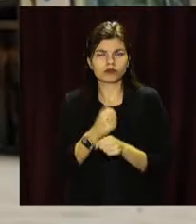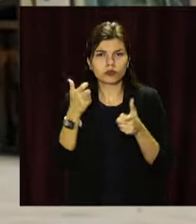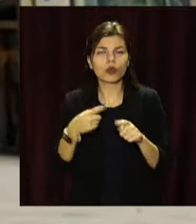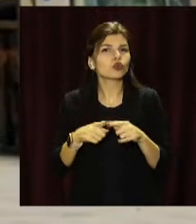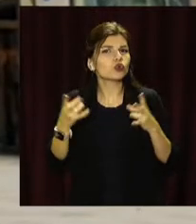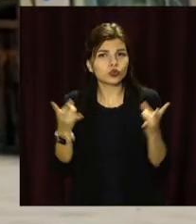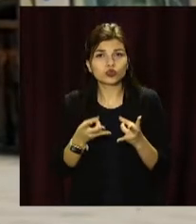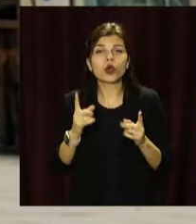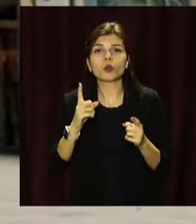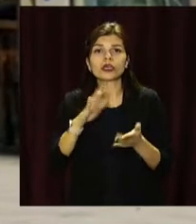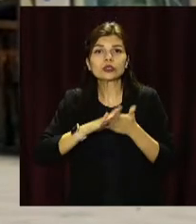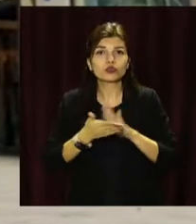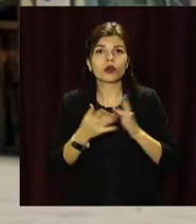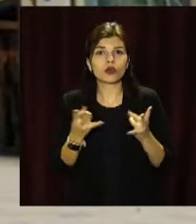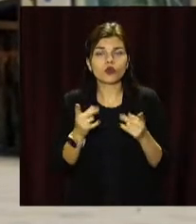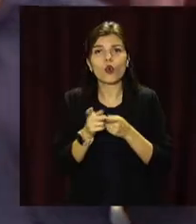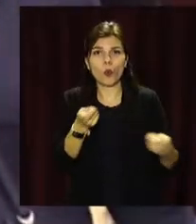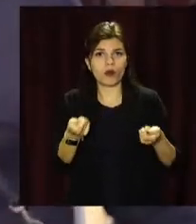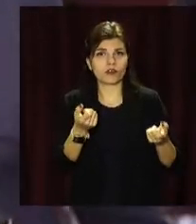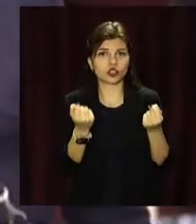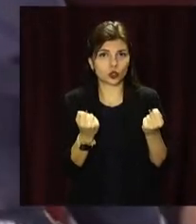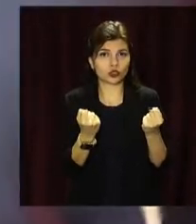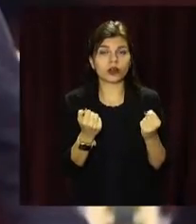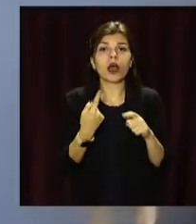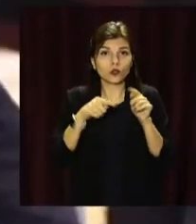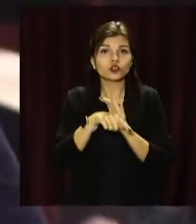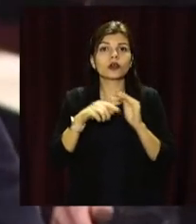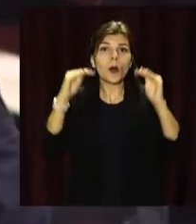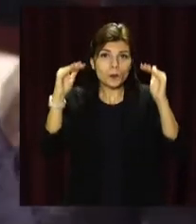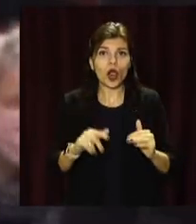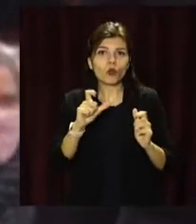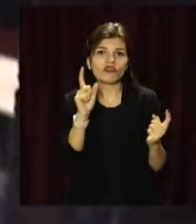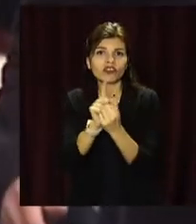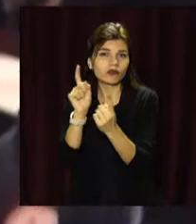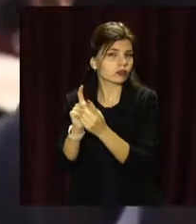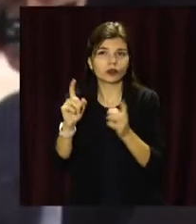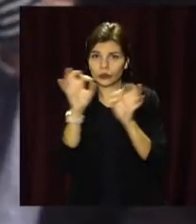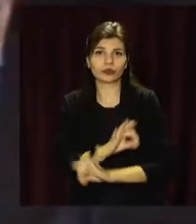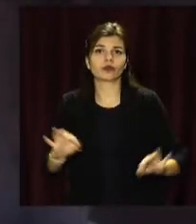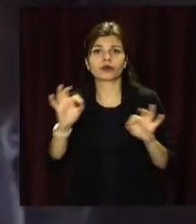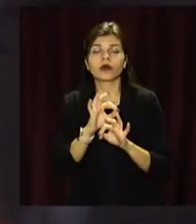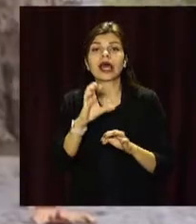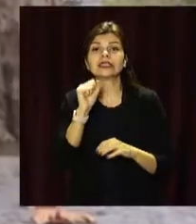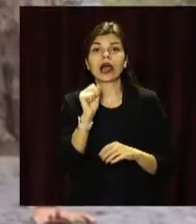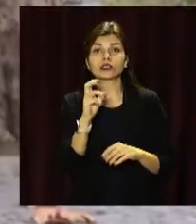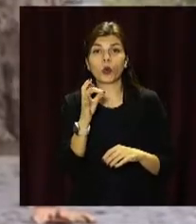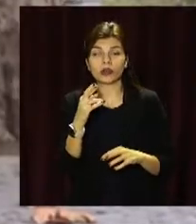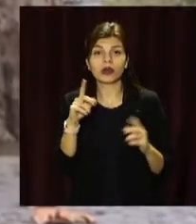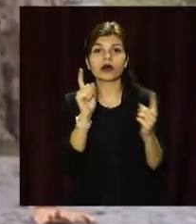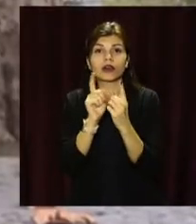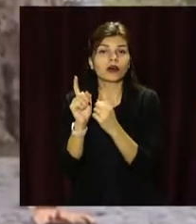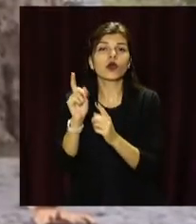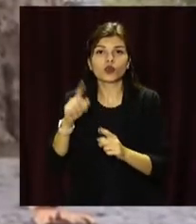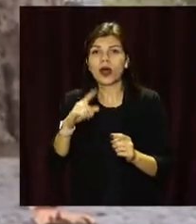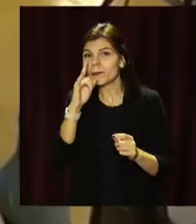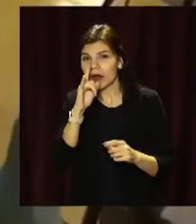необхідний, адже ситуацію треба взяти під контроль, а значить зменшити контакти. Під час локдауну у Саксонії обмежать і малий